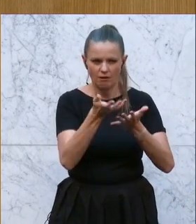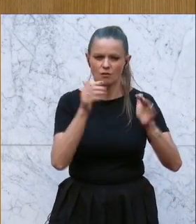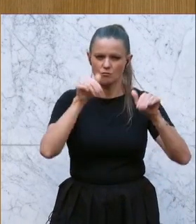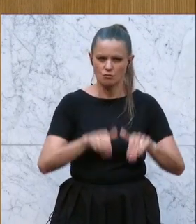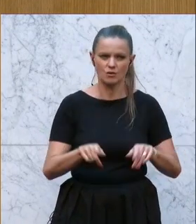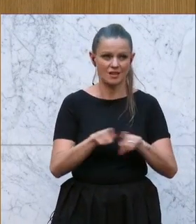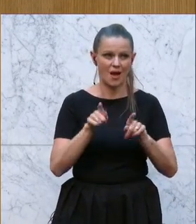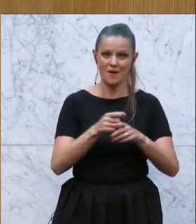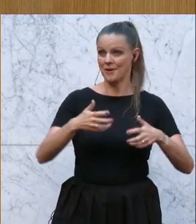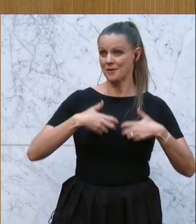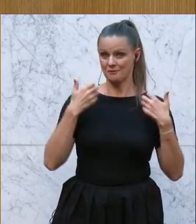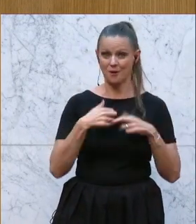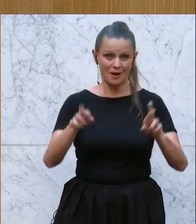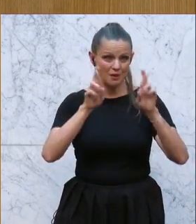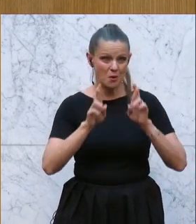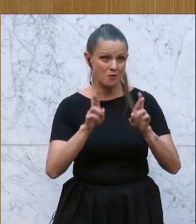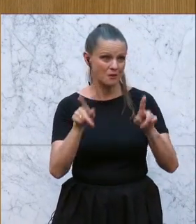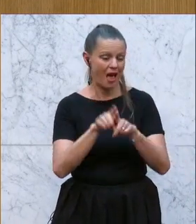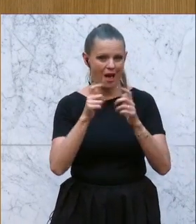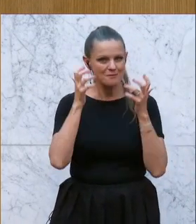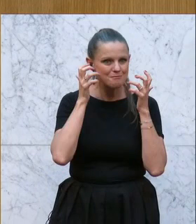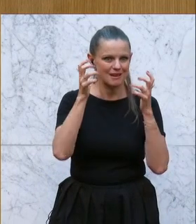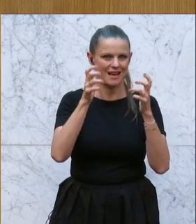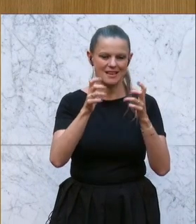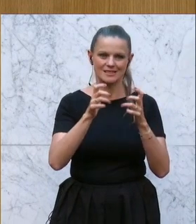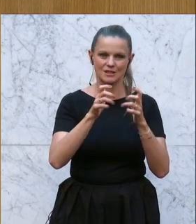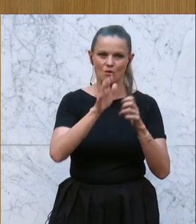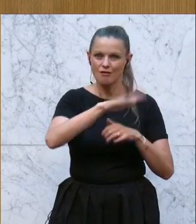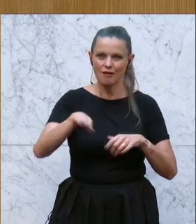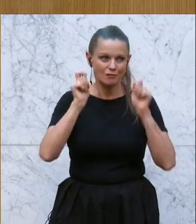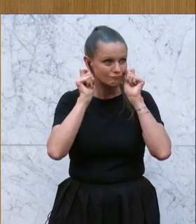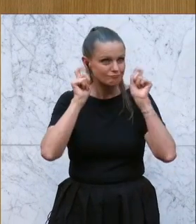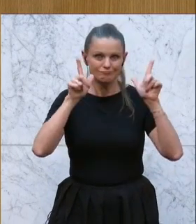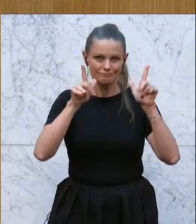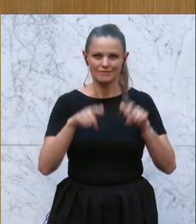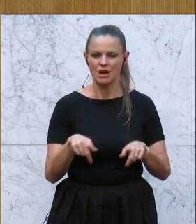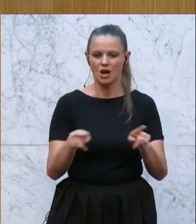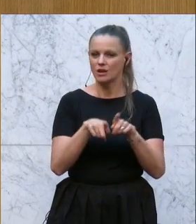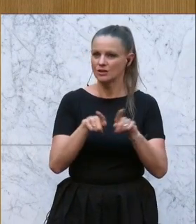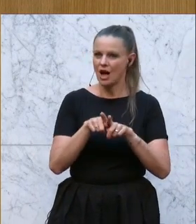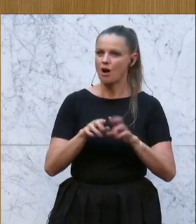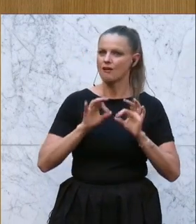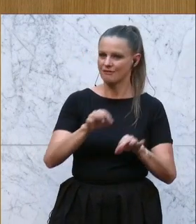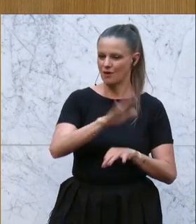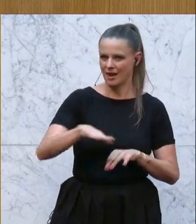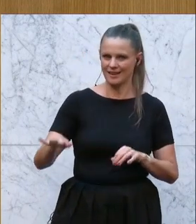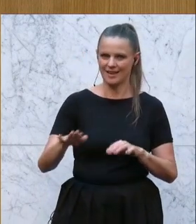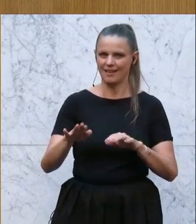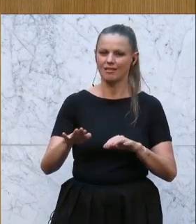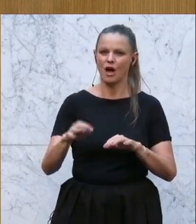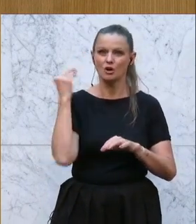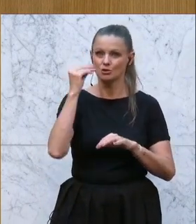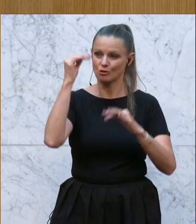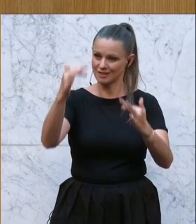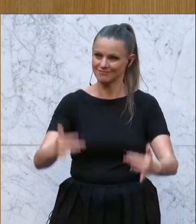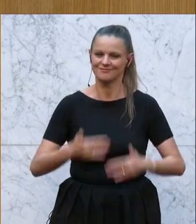muss Freude, Hoffnung und Begeisterung bei unseren Kindern wecken und Schule muss unseren Kindern auch ein Lachen ins Gesicht